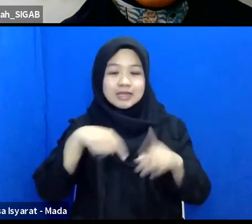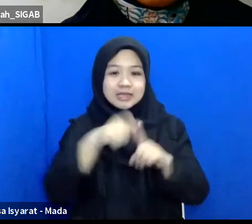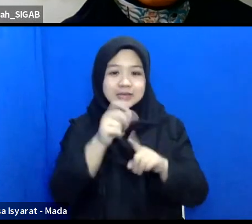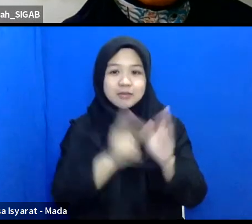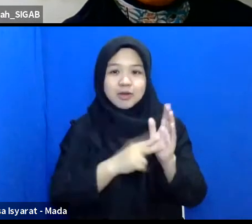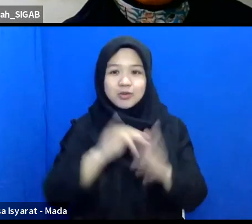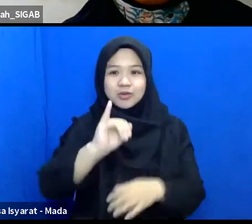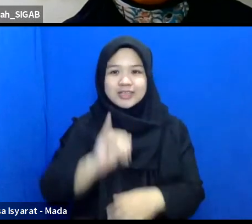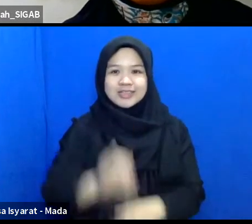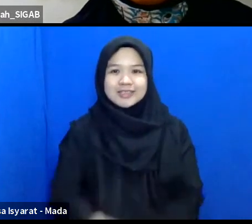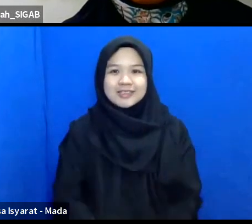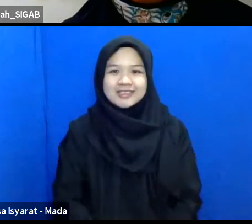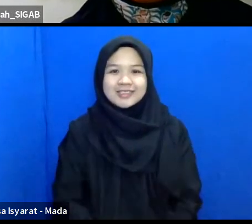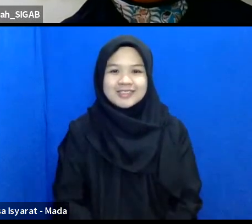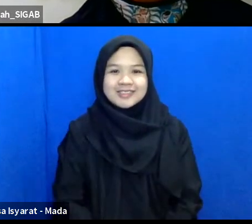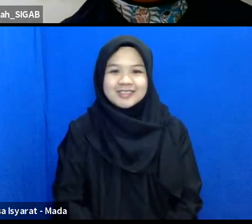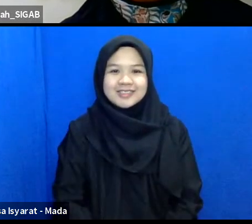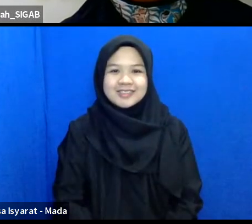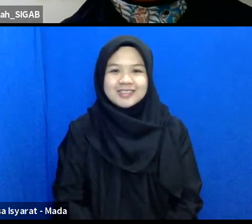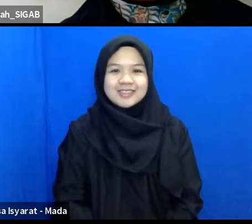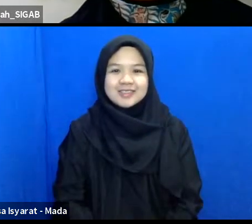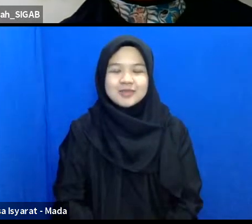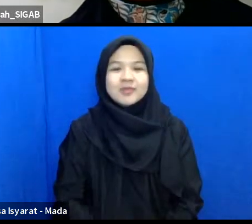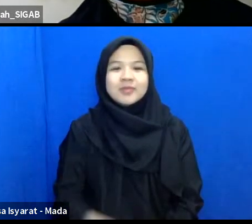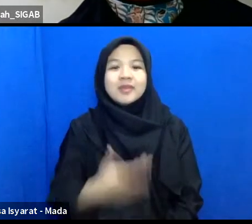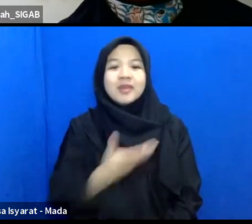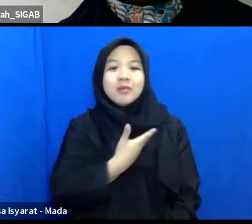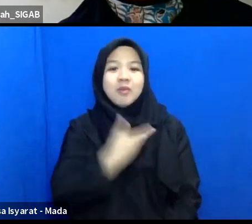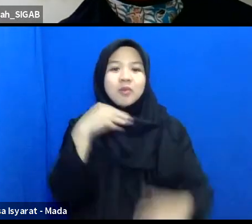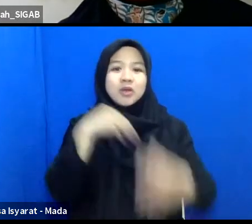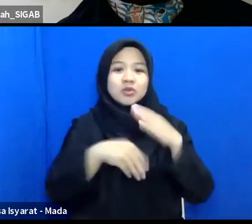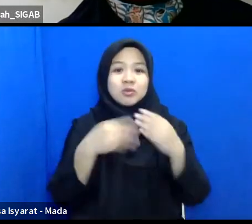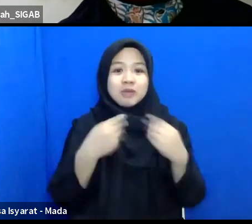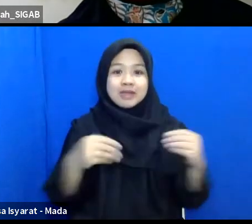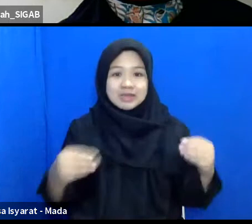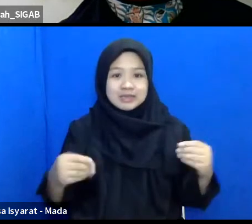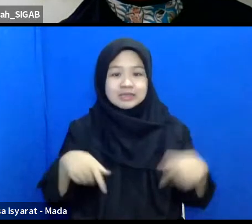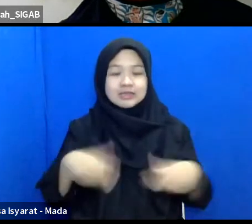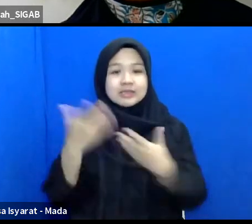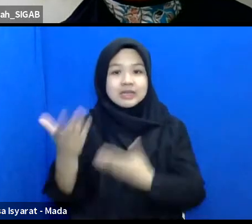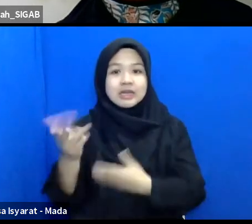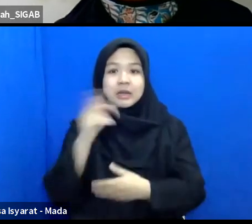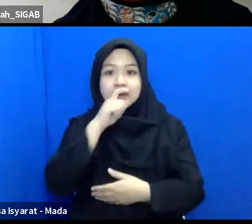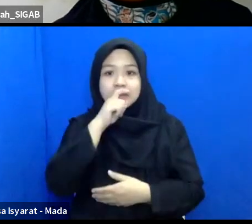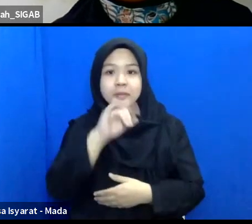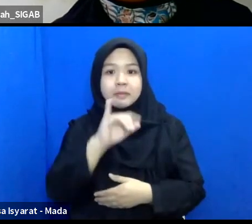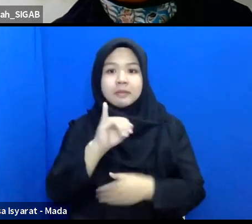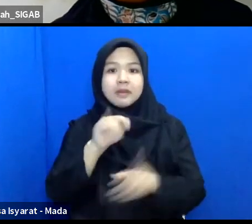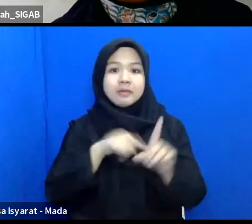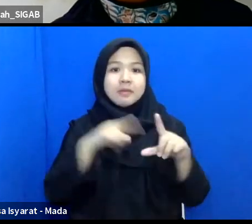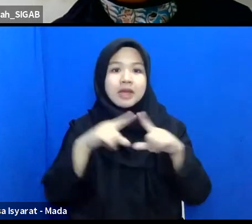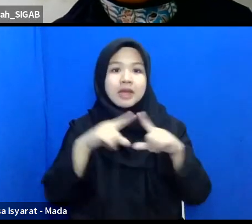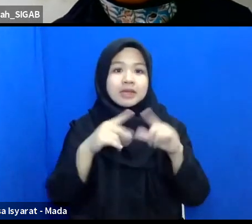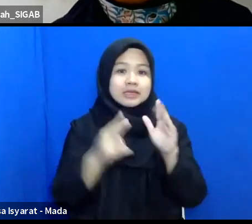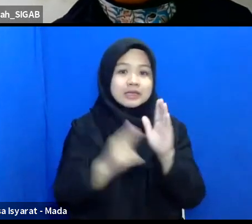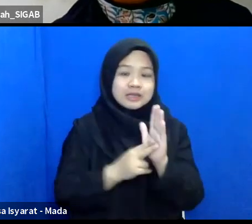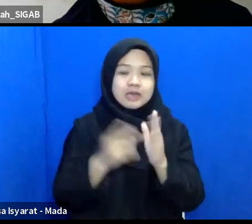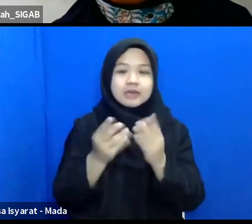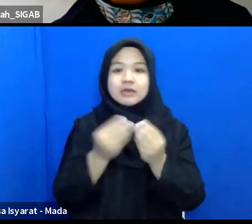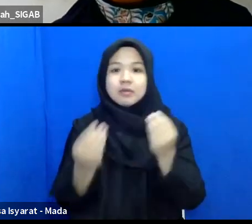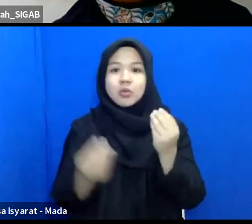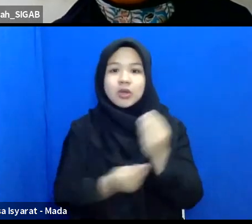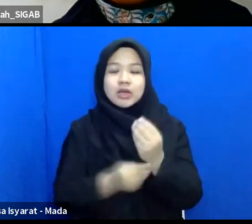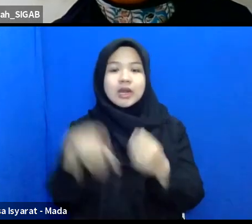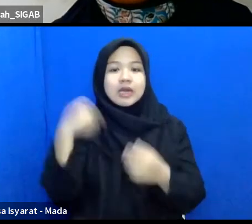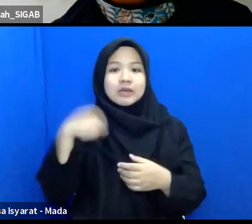nah sebelum kita masuk ke materi bapak ibu sekalian saya mau mempersilahkan bapak ian perwakilan dari